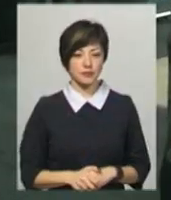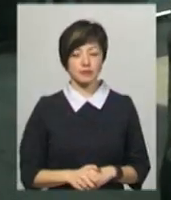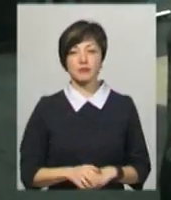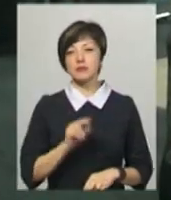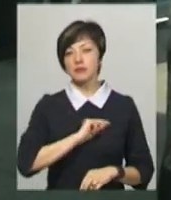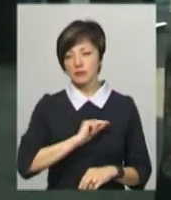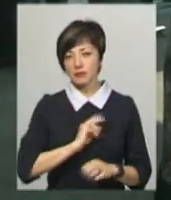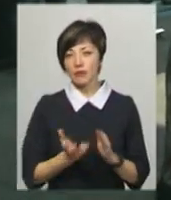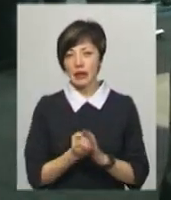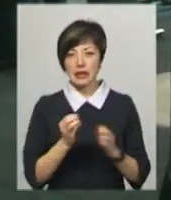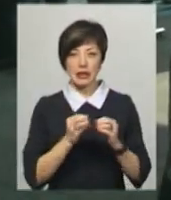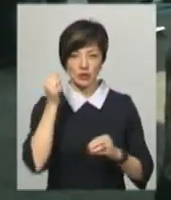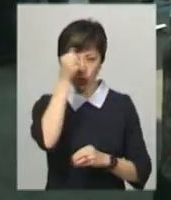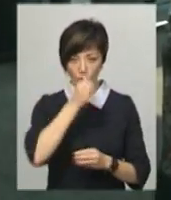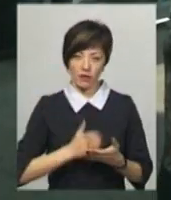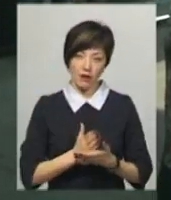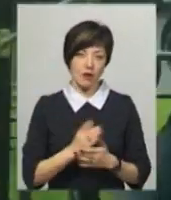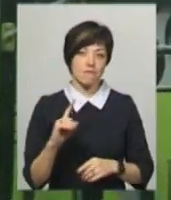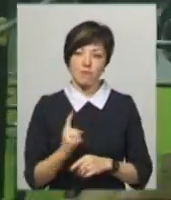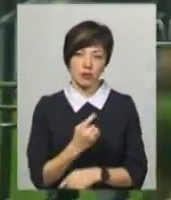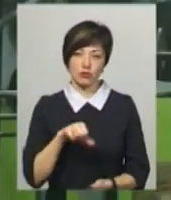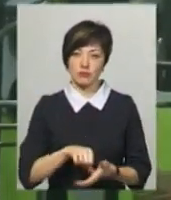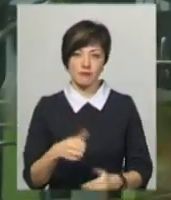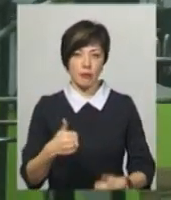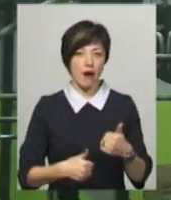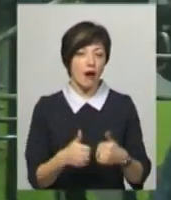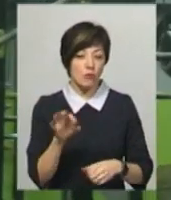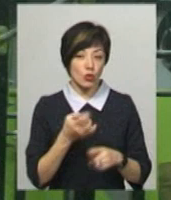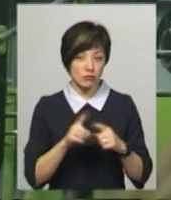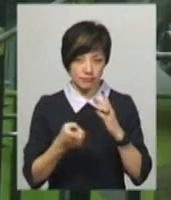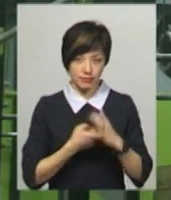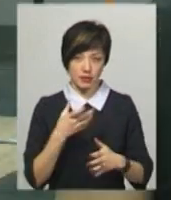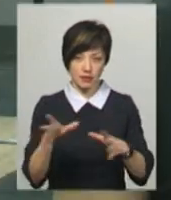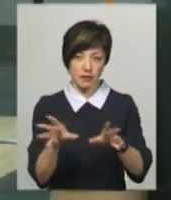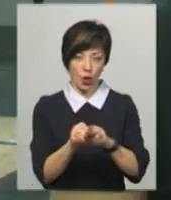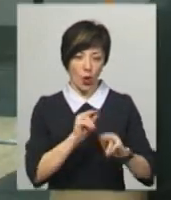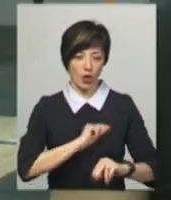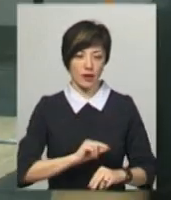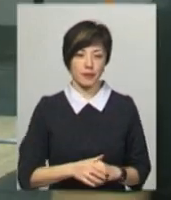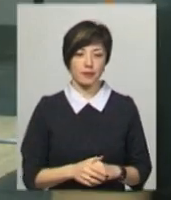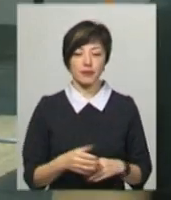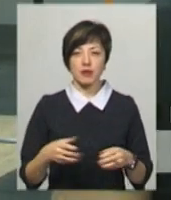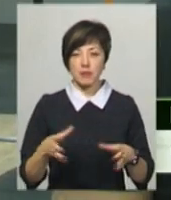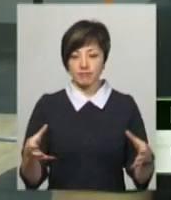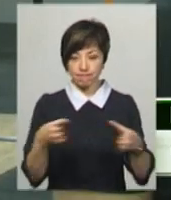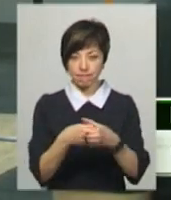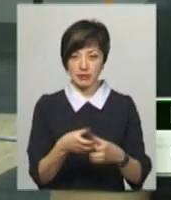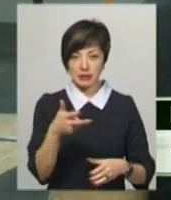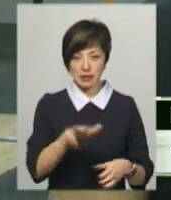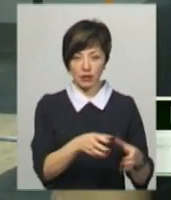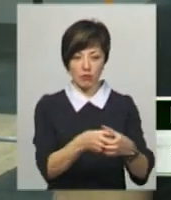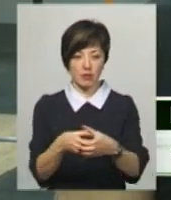Він працює рятувальником 10 років. Каже, вперше бере участь у змаганнях, про які дізнався від колег. Ми зібрали команду, нас три команди.